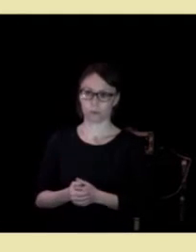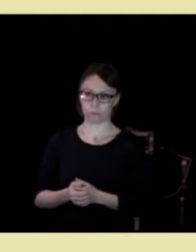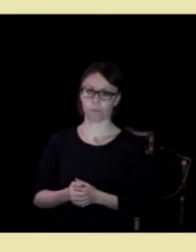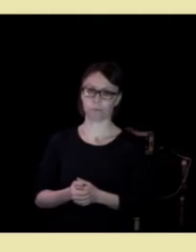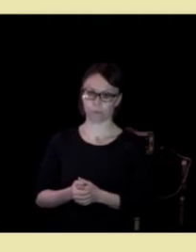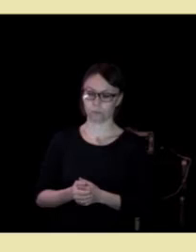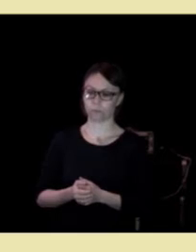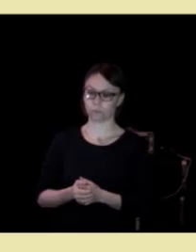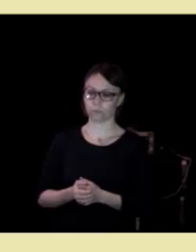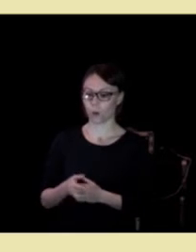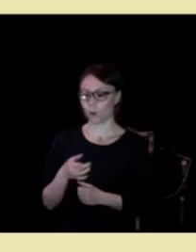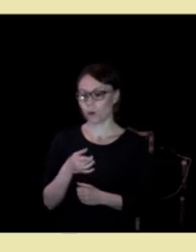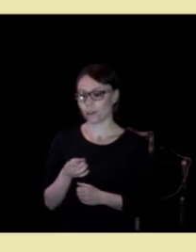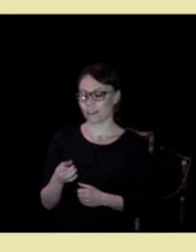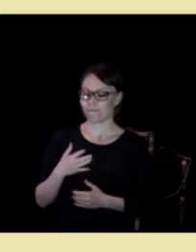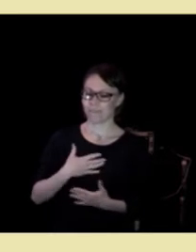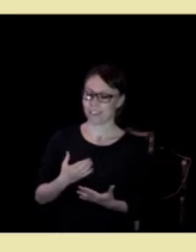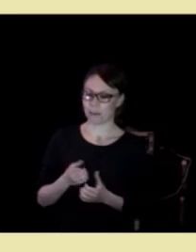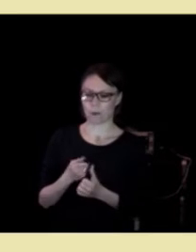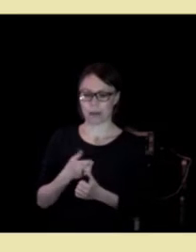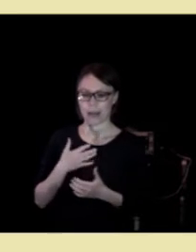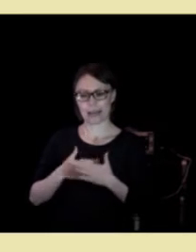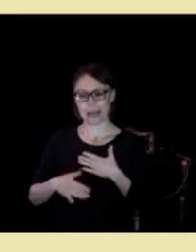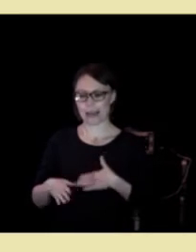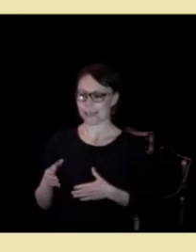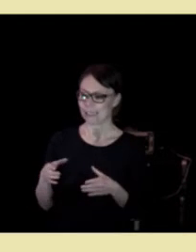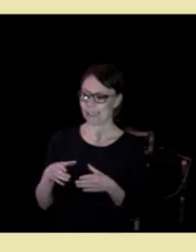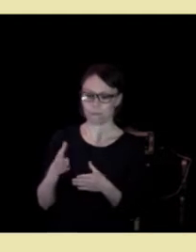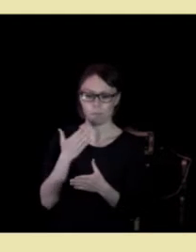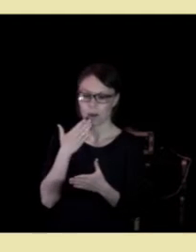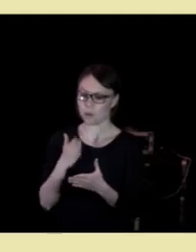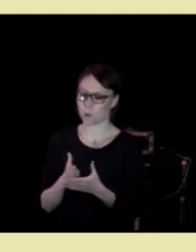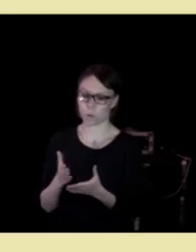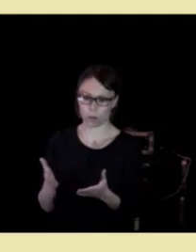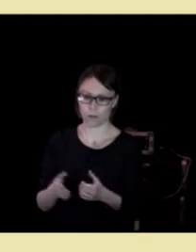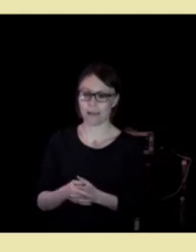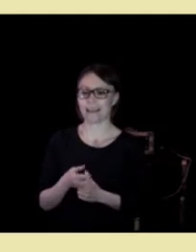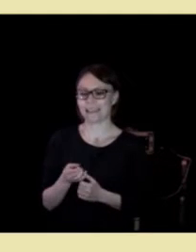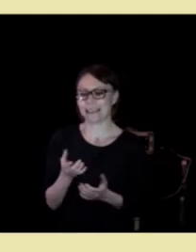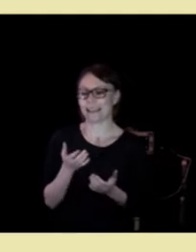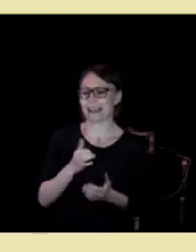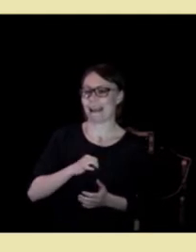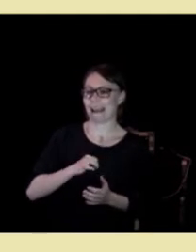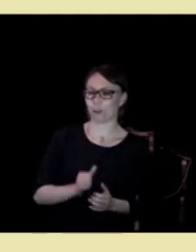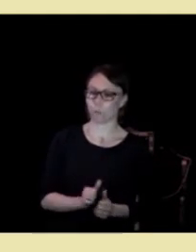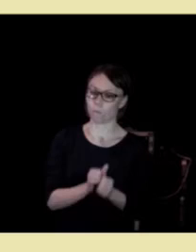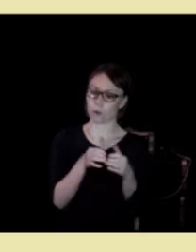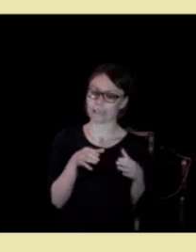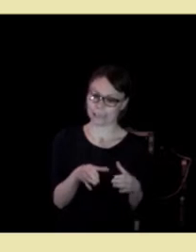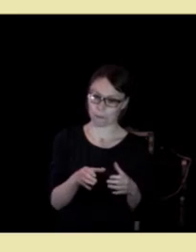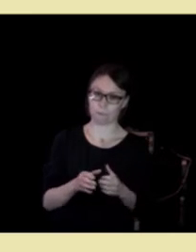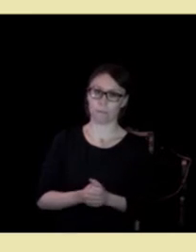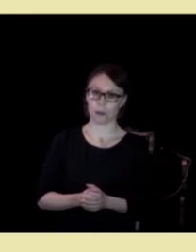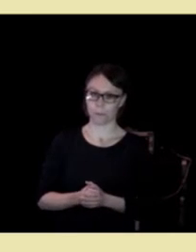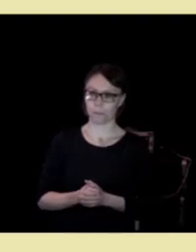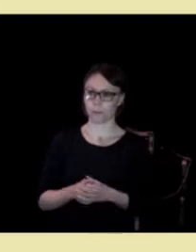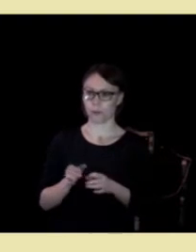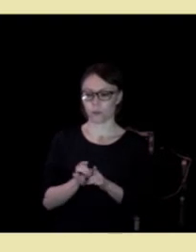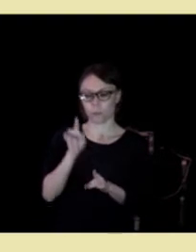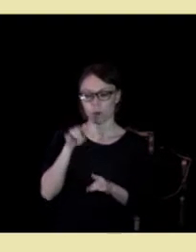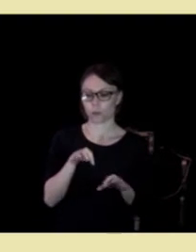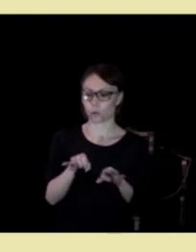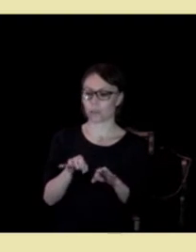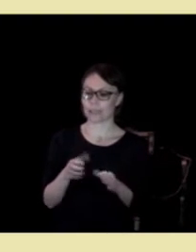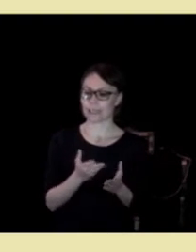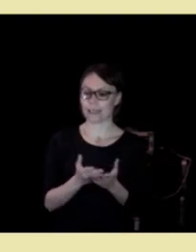For disse vil ikke primærhelseteam være tilstrekkelig. De vil trenge egne oppfølgingsteam som kan koordinere